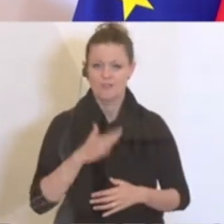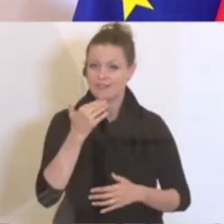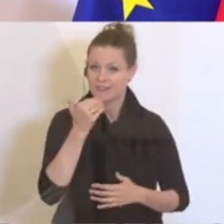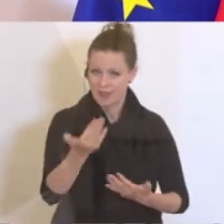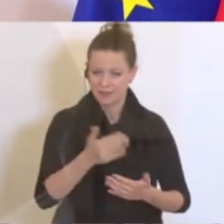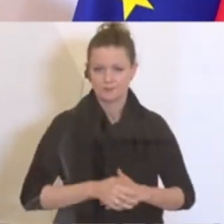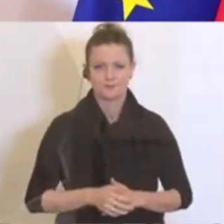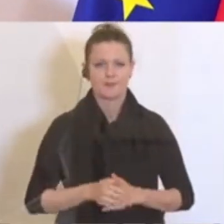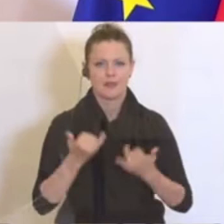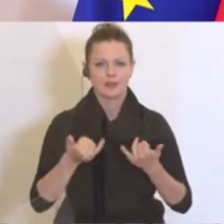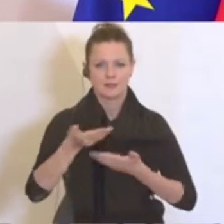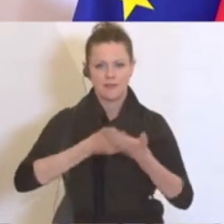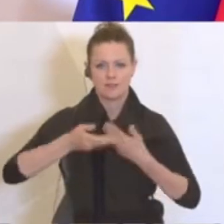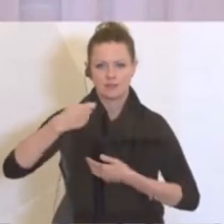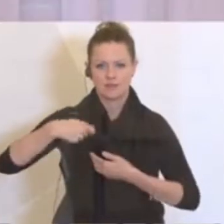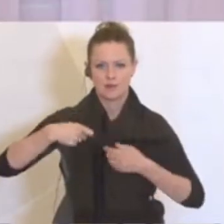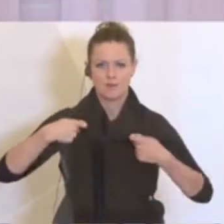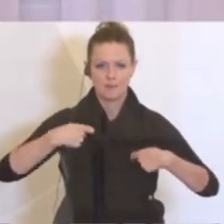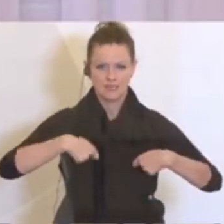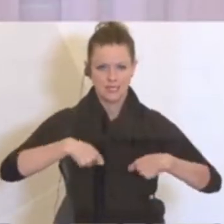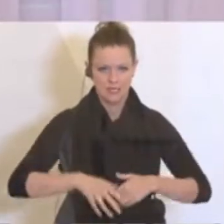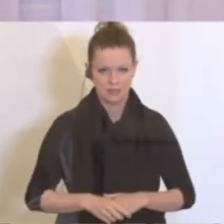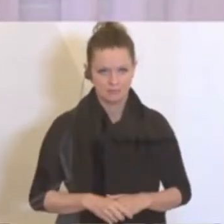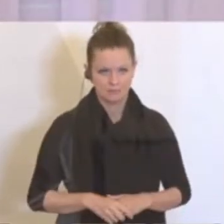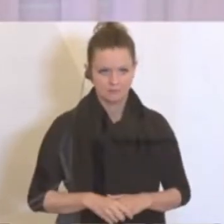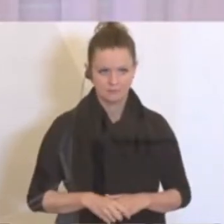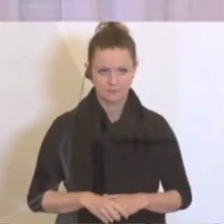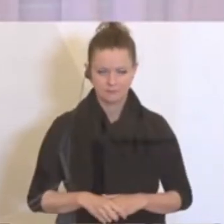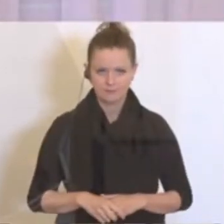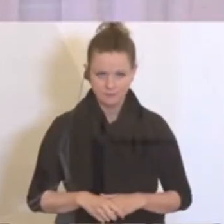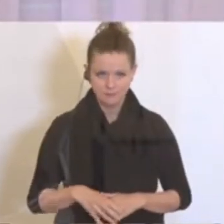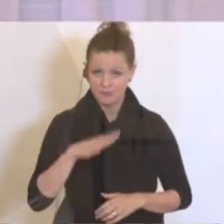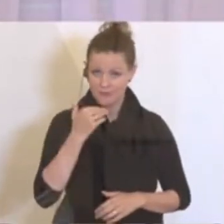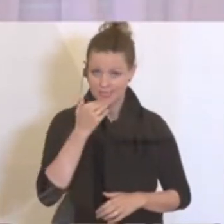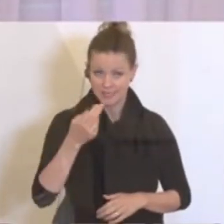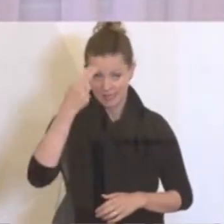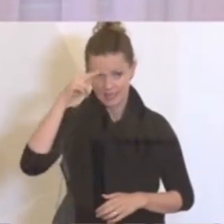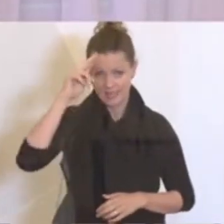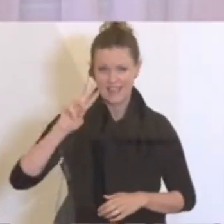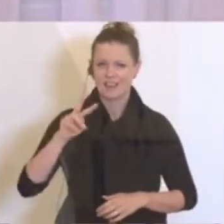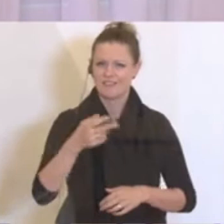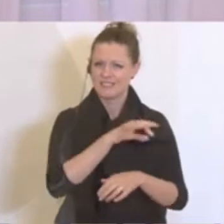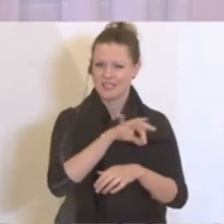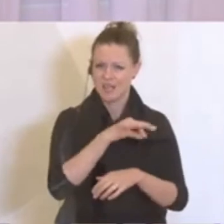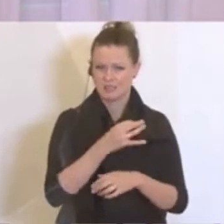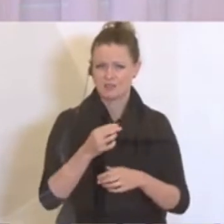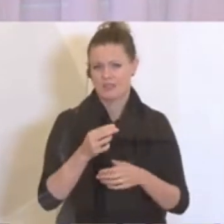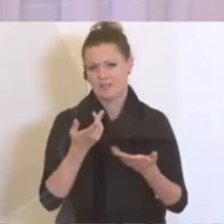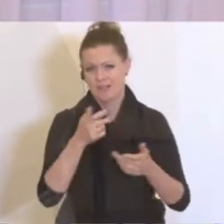Wirtschaftskammerpräsident Mahrer, bitte sehr. Vielen Dank. Der Herr Vizekanzler hat diese Frage des Verschuldens, des